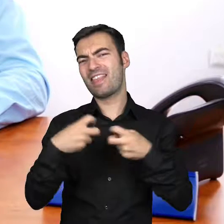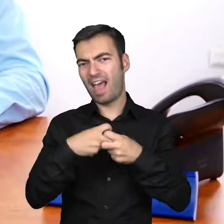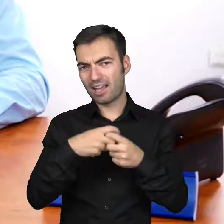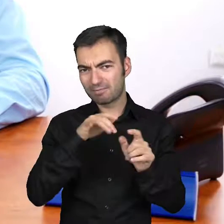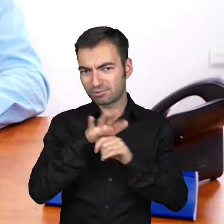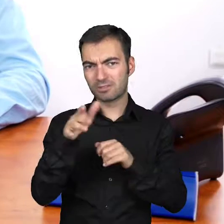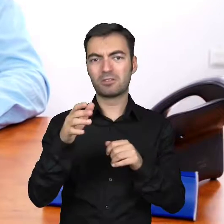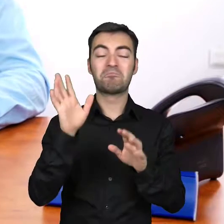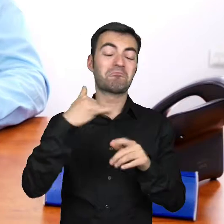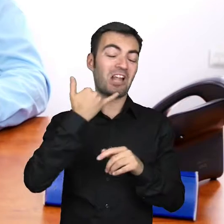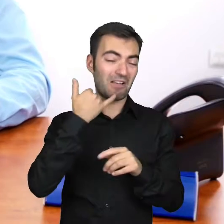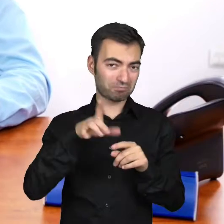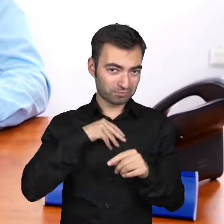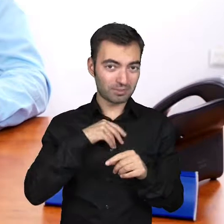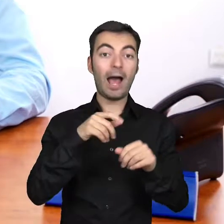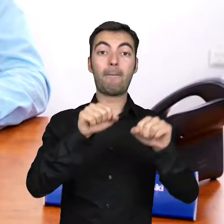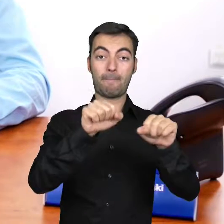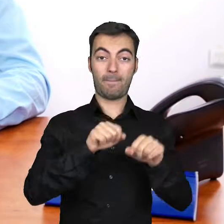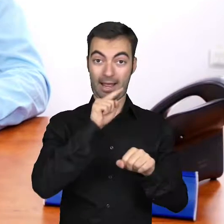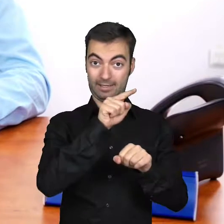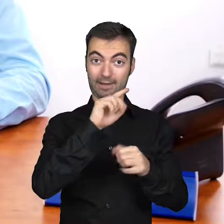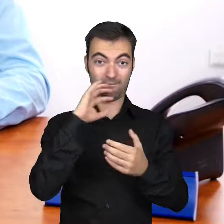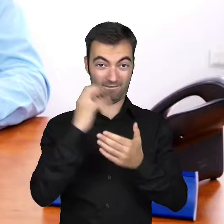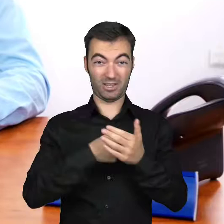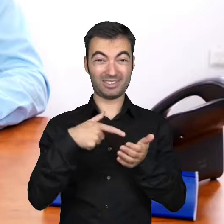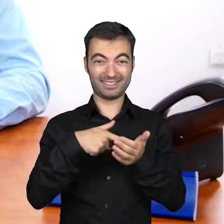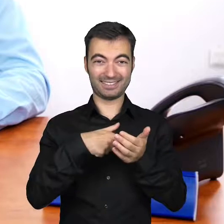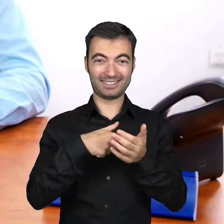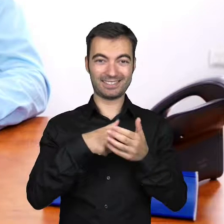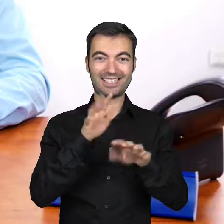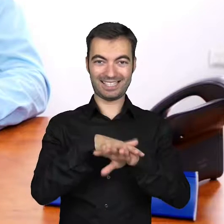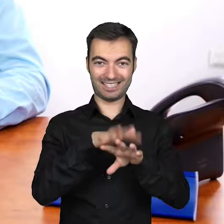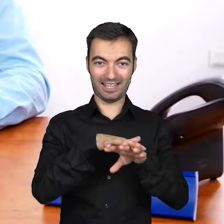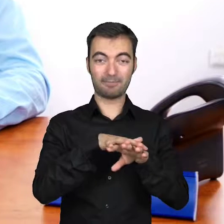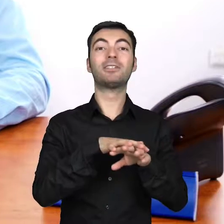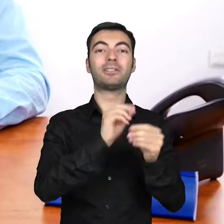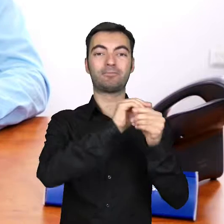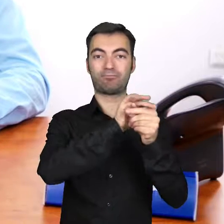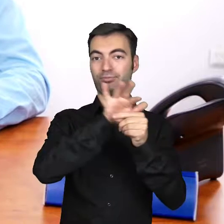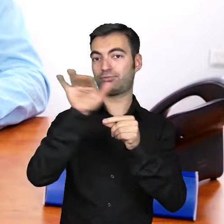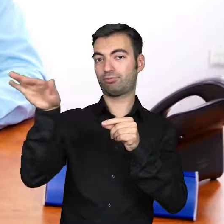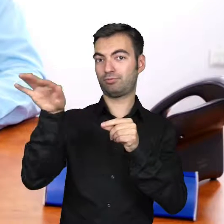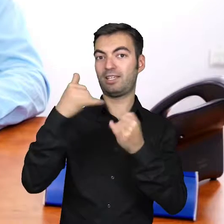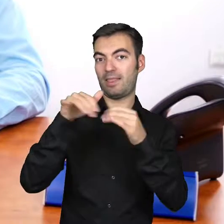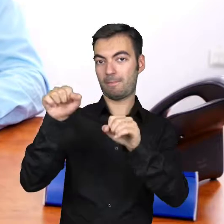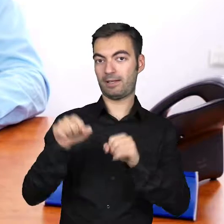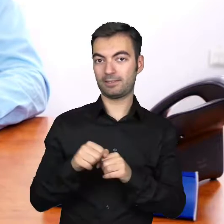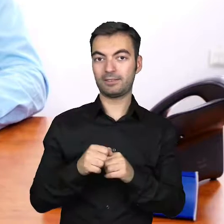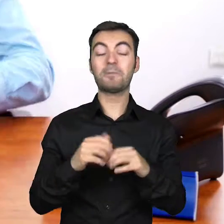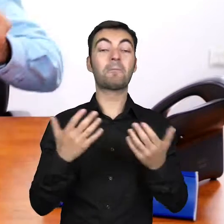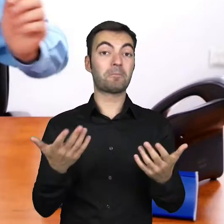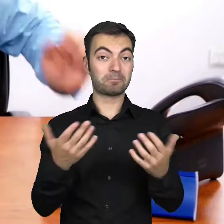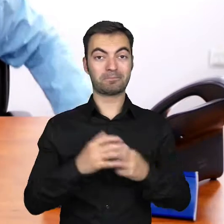czy przez internet, może przez telefon, a bank używając właśnie eliksiru przesyła pieniądze do banku